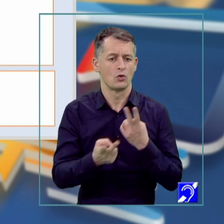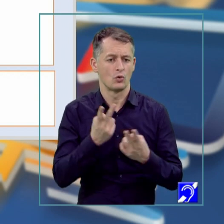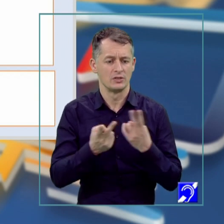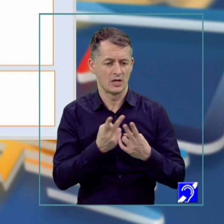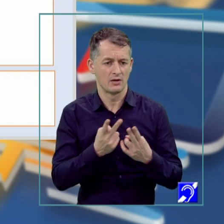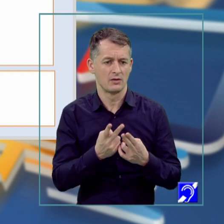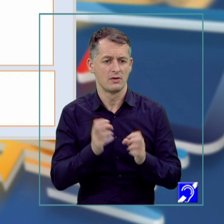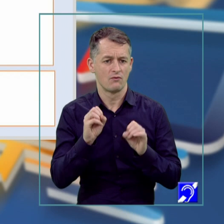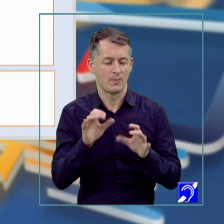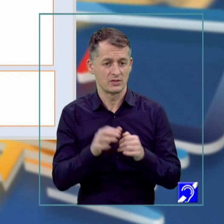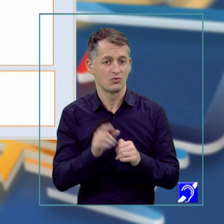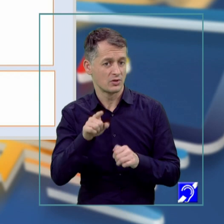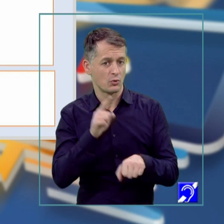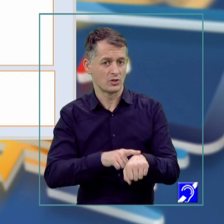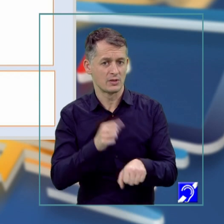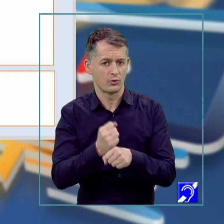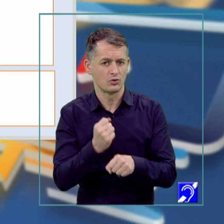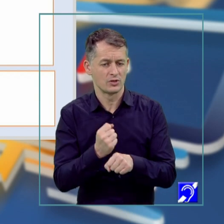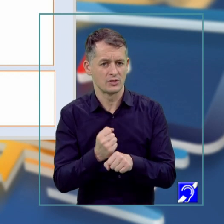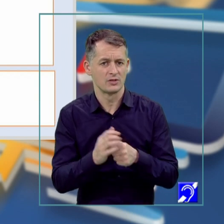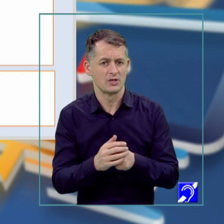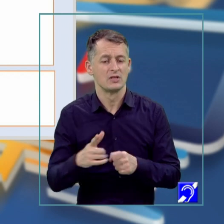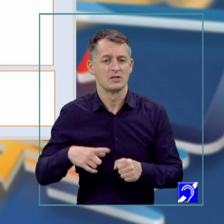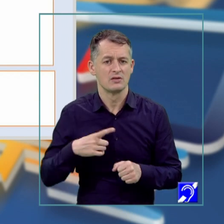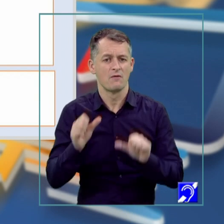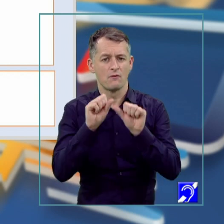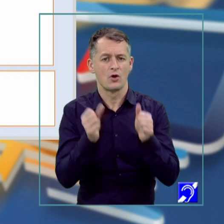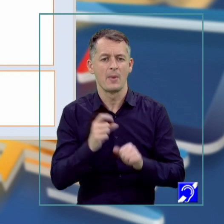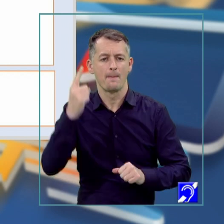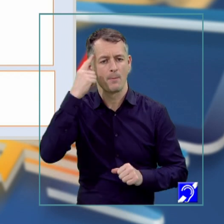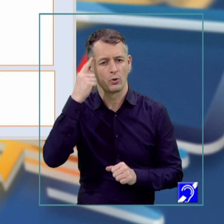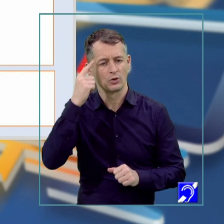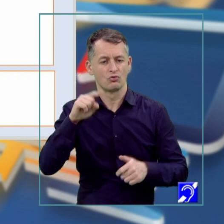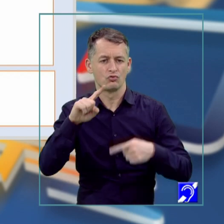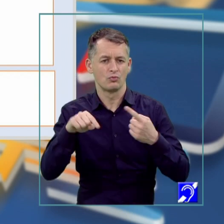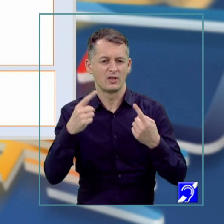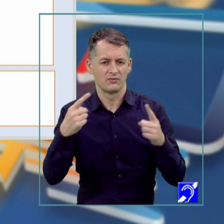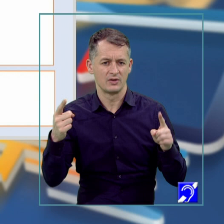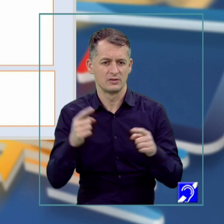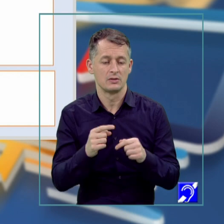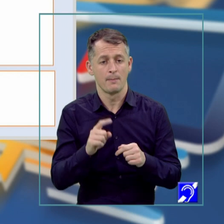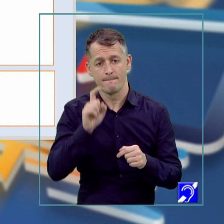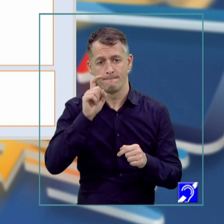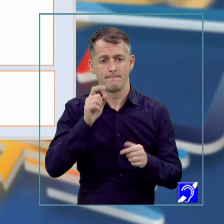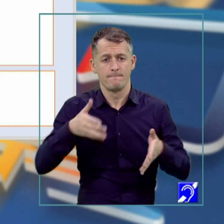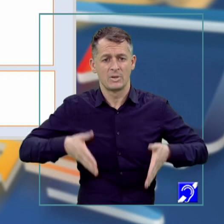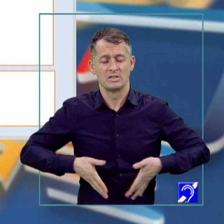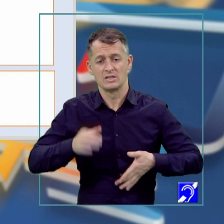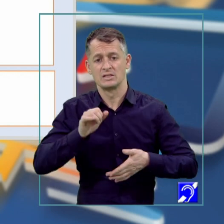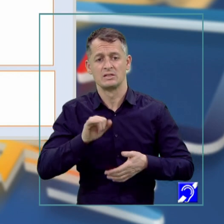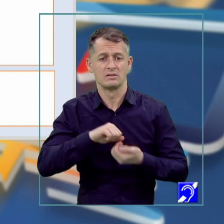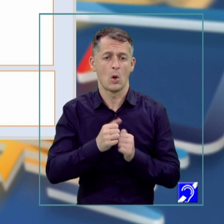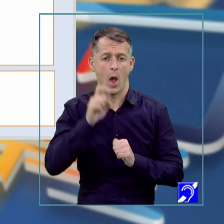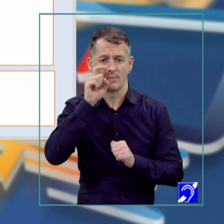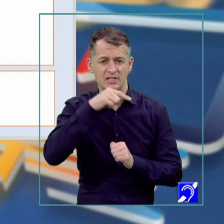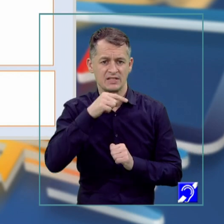În cadrul acestor procese, apar formele memoriei după diverse criterii. După prezența și absența intenției, după câte vedem, avem